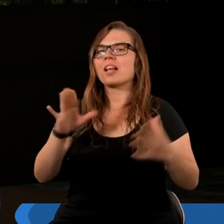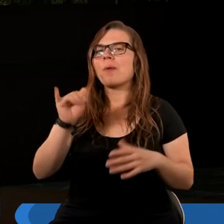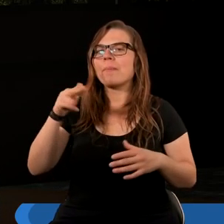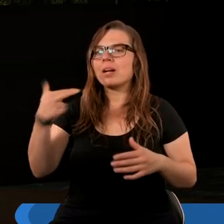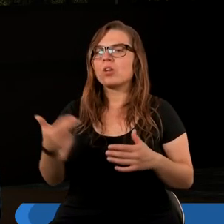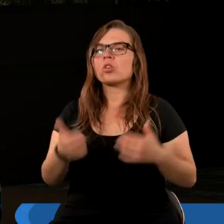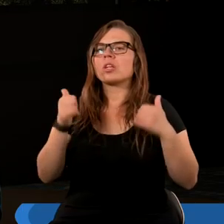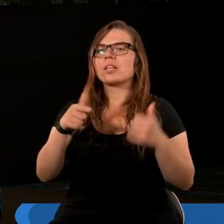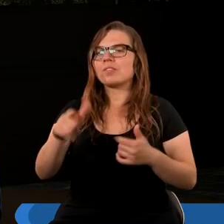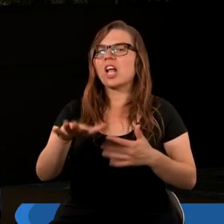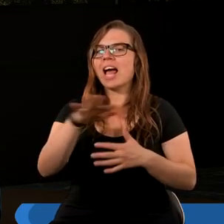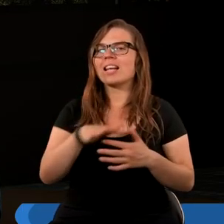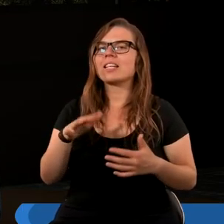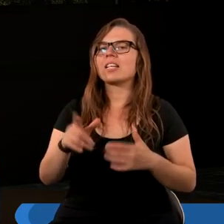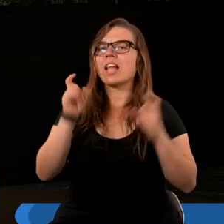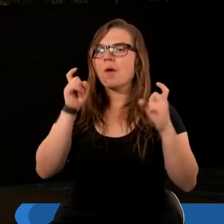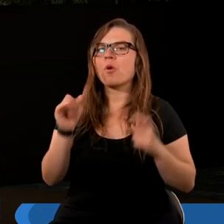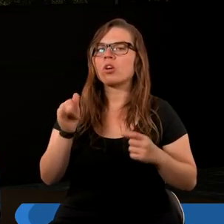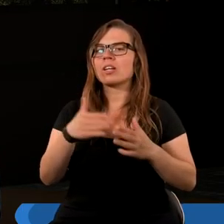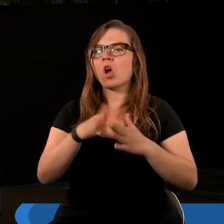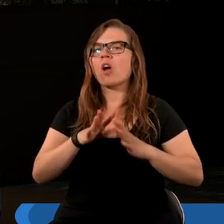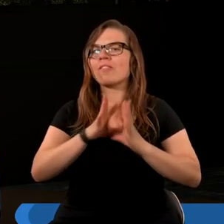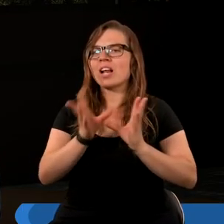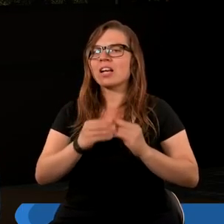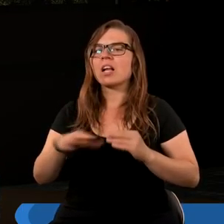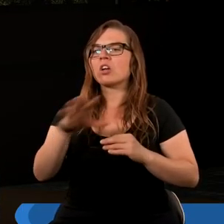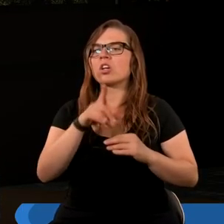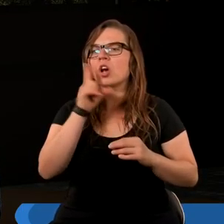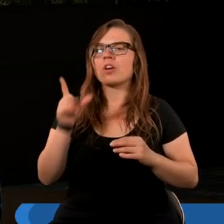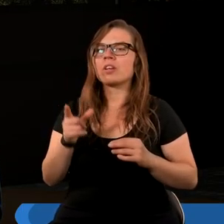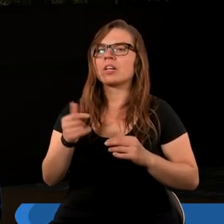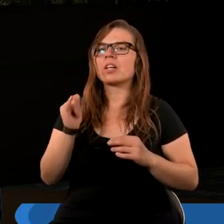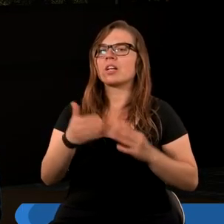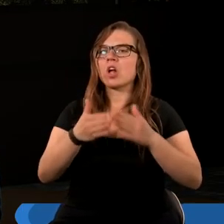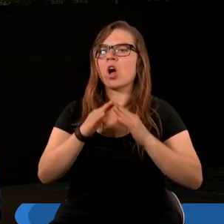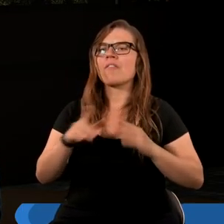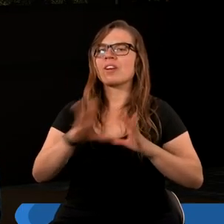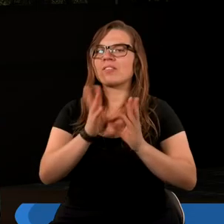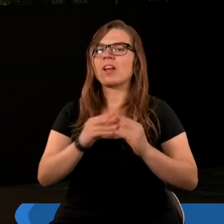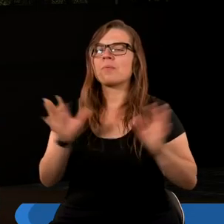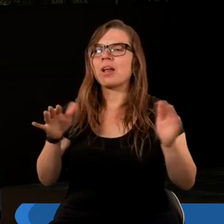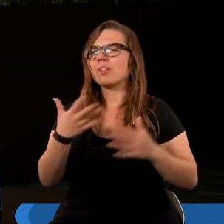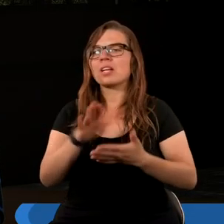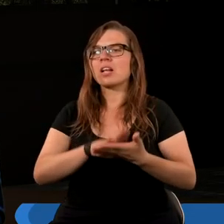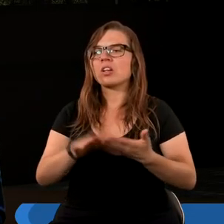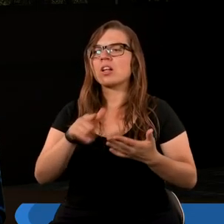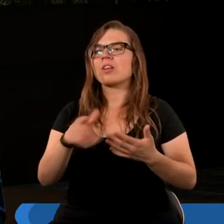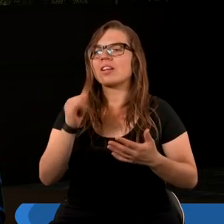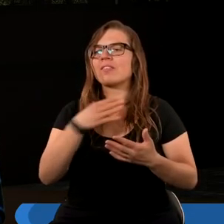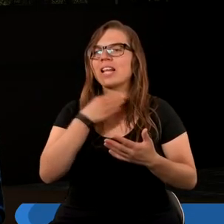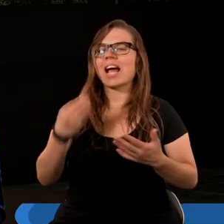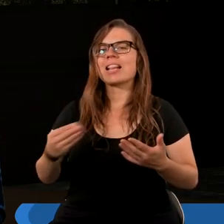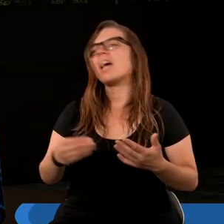Babilon stał się siedliskiem demonów i schronieniem wszelkiego ducha nieczystego i schronieniem wszelkiego ptactwa nieczystego i